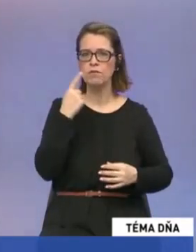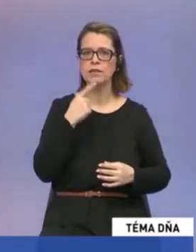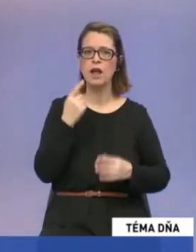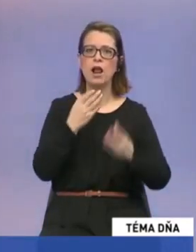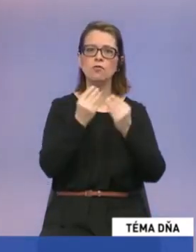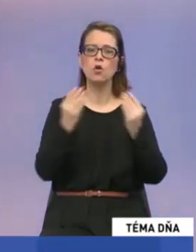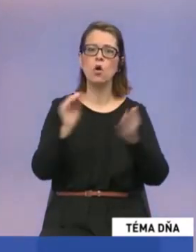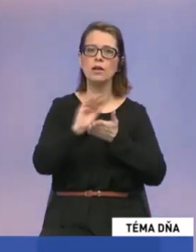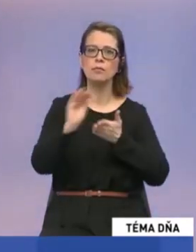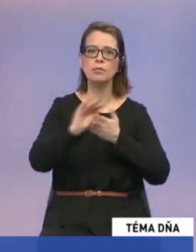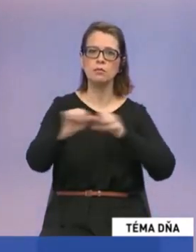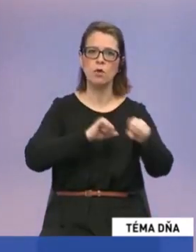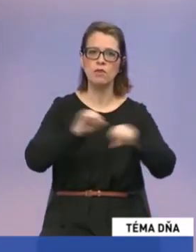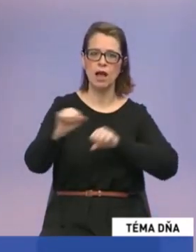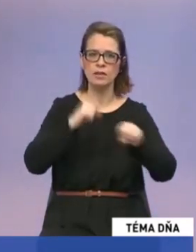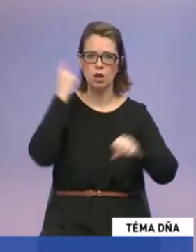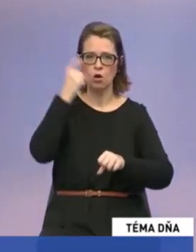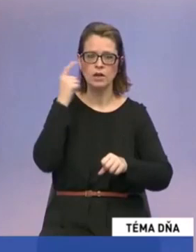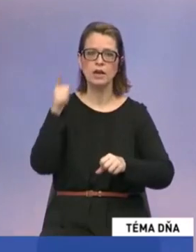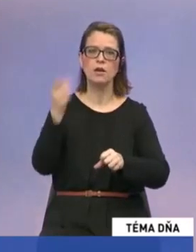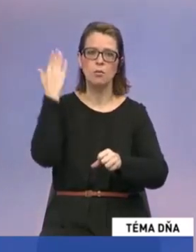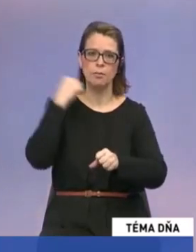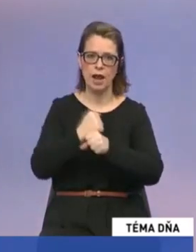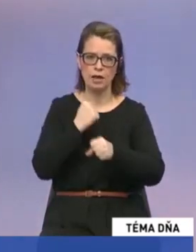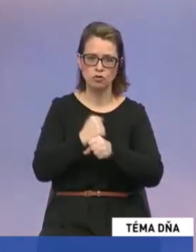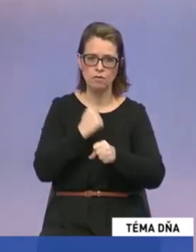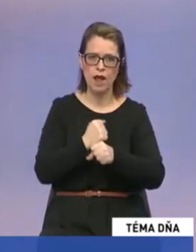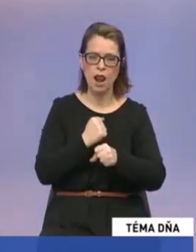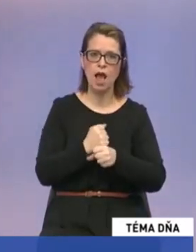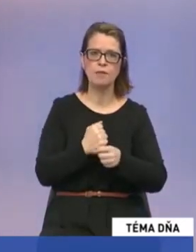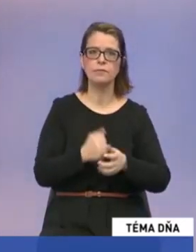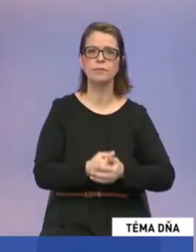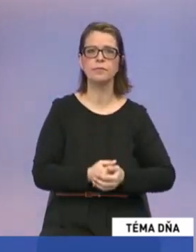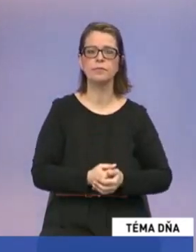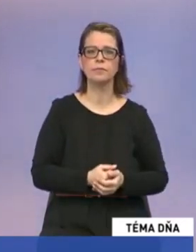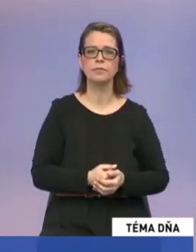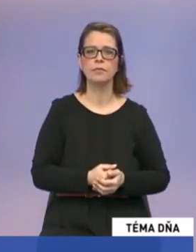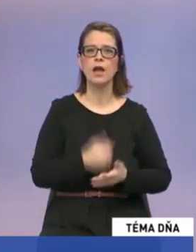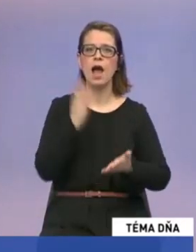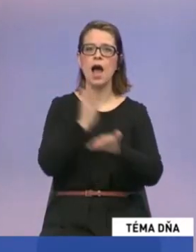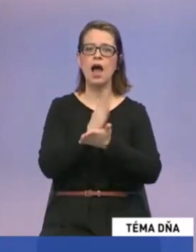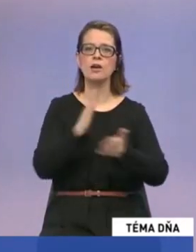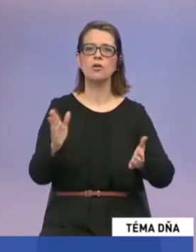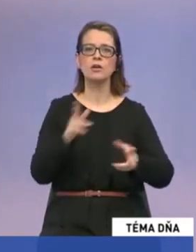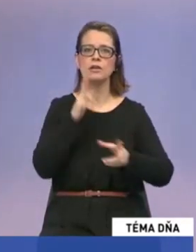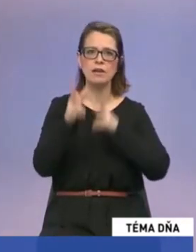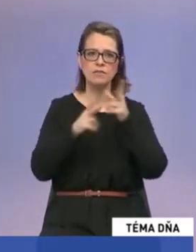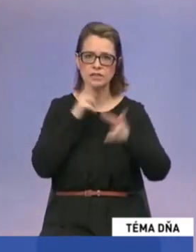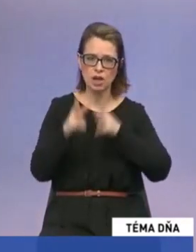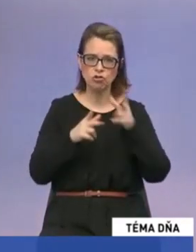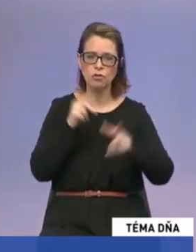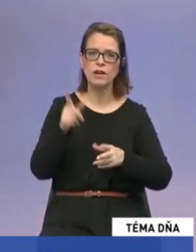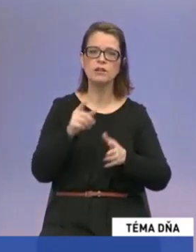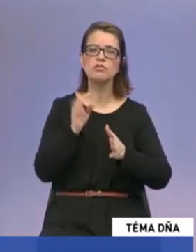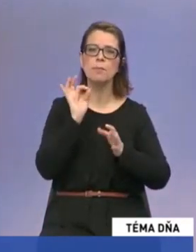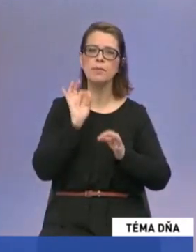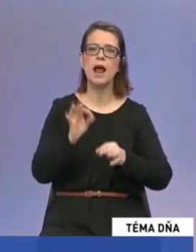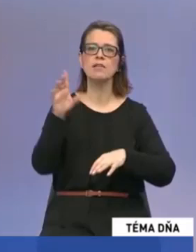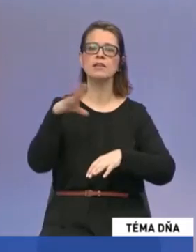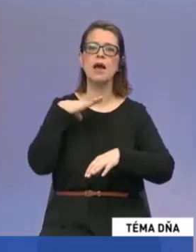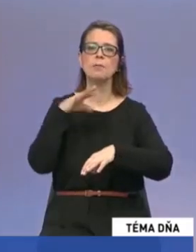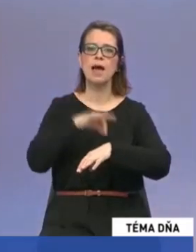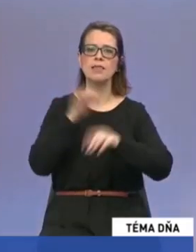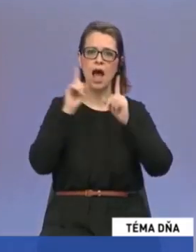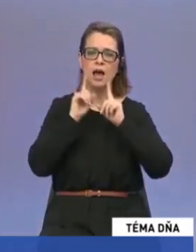koľkých mimovládnych organizáciách pôsobila a pracovala. A nakoniec teda sa vysťažovala, že za éry práve doktora